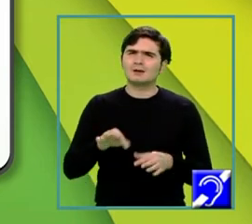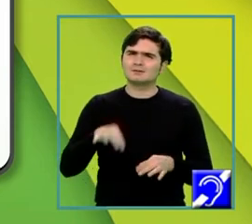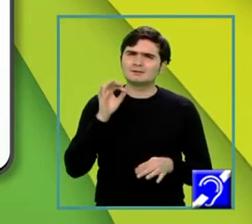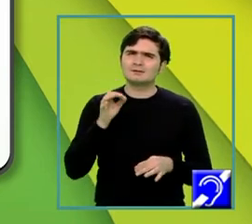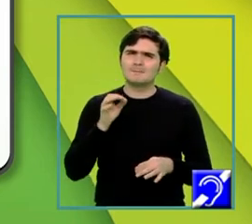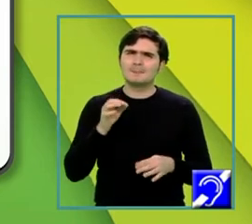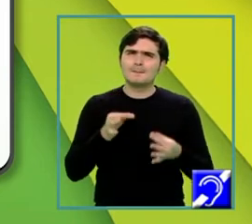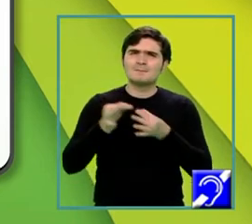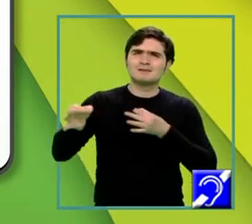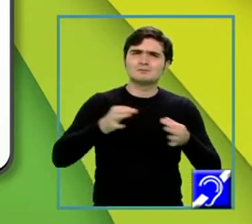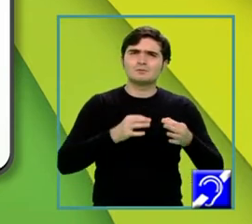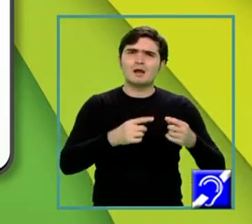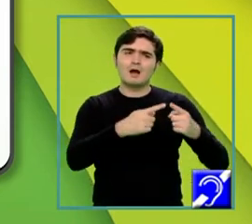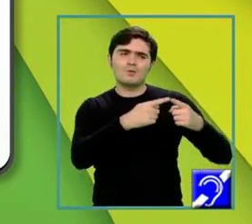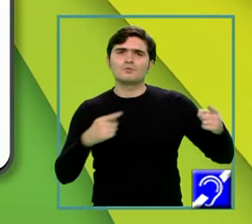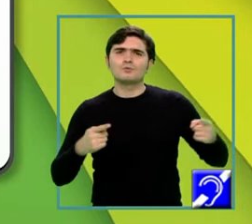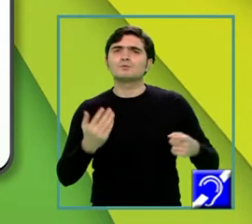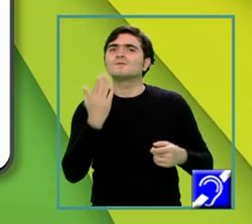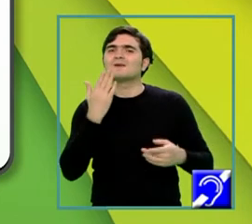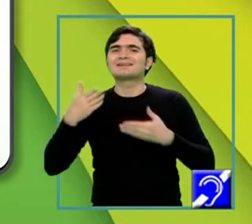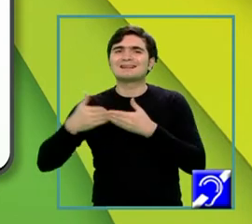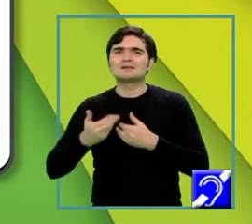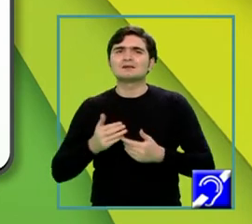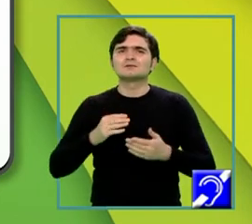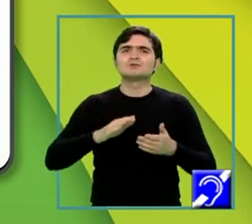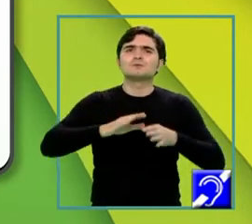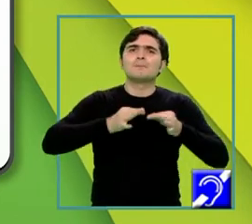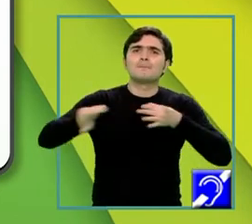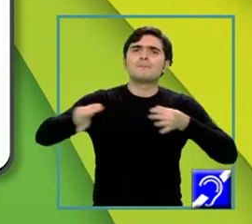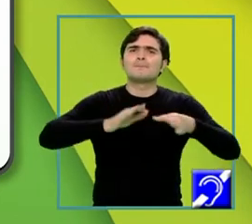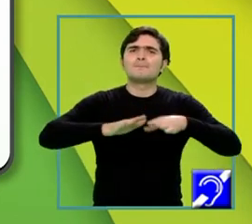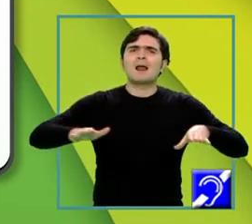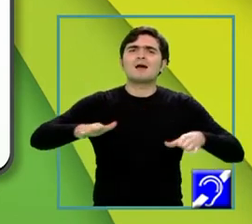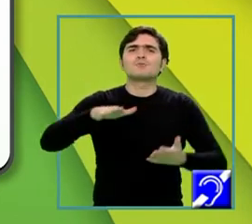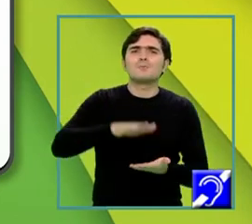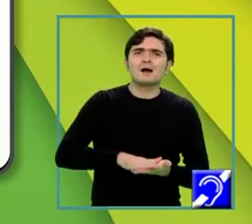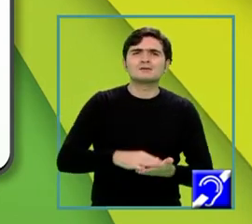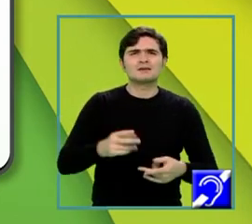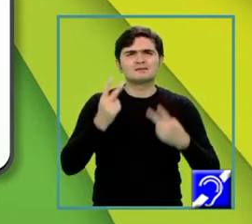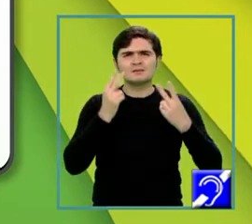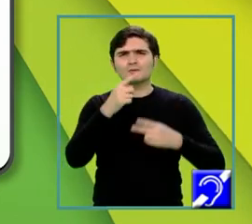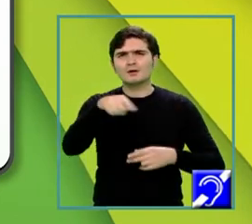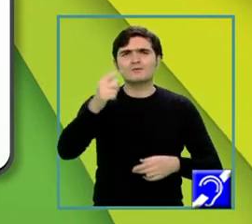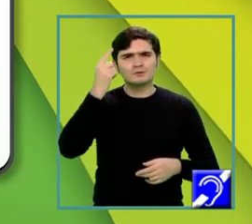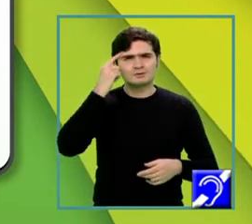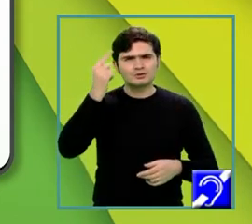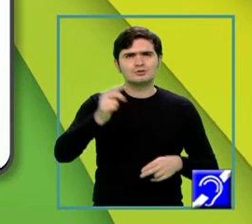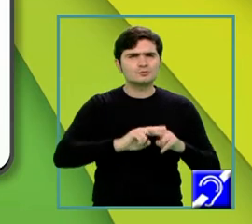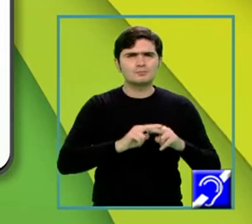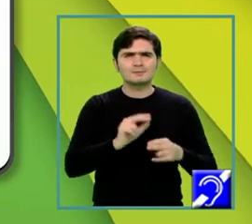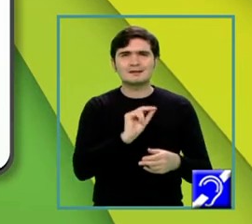unghiului dintre o față laterală și planul bazei, foarte important este să știți să scrieți, să redactați